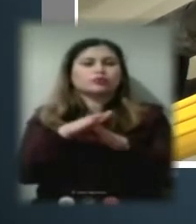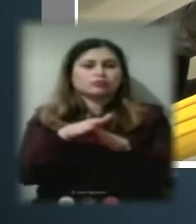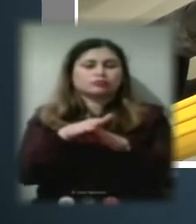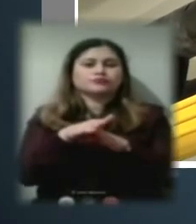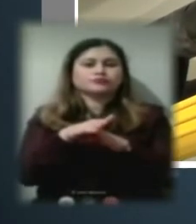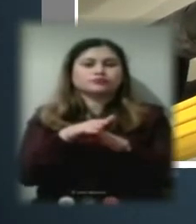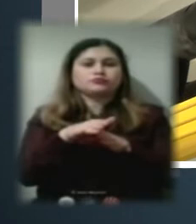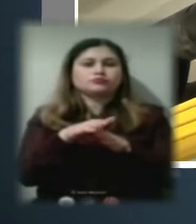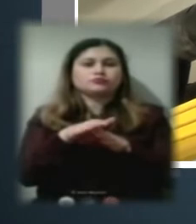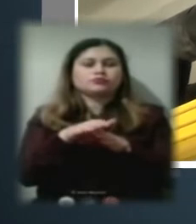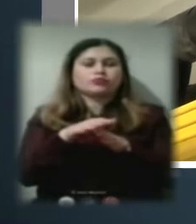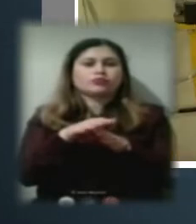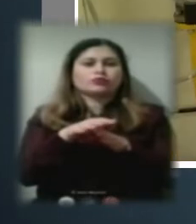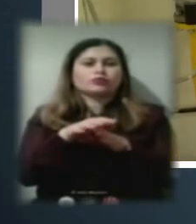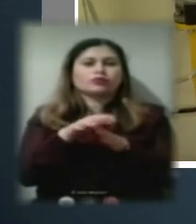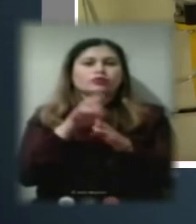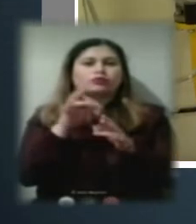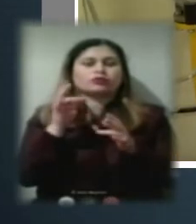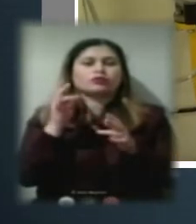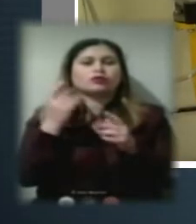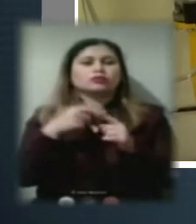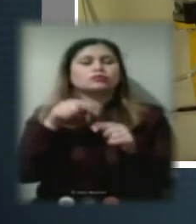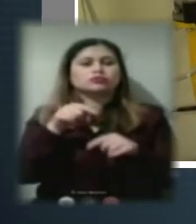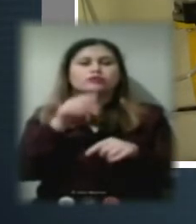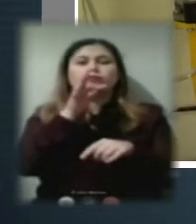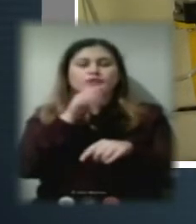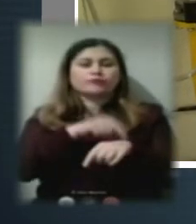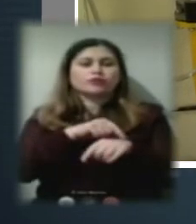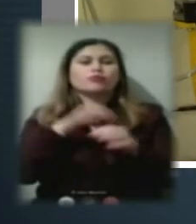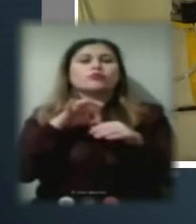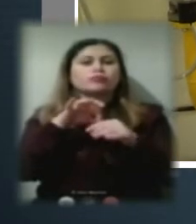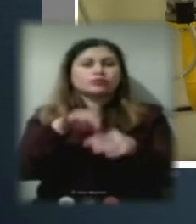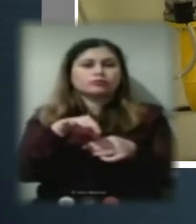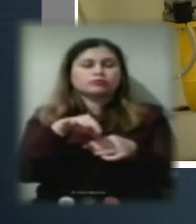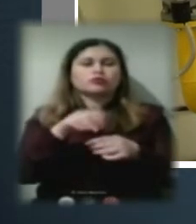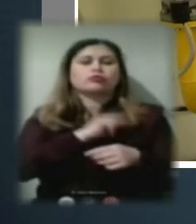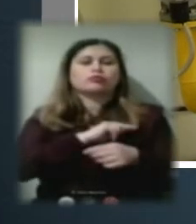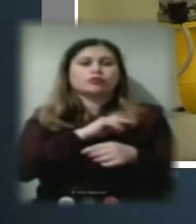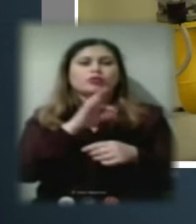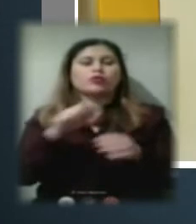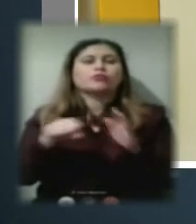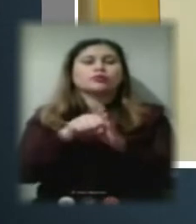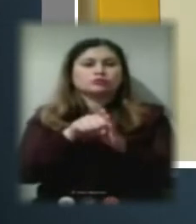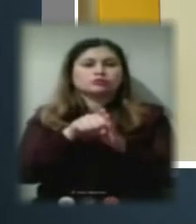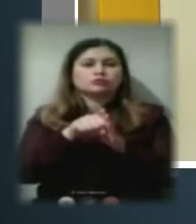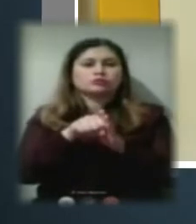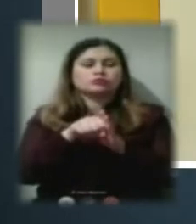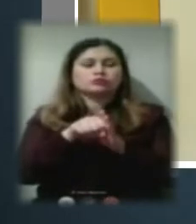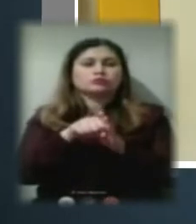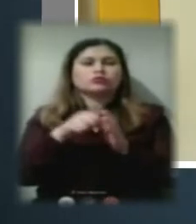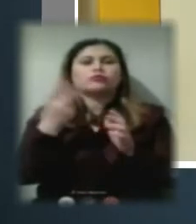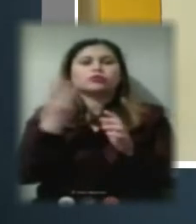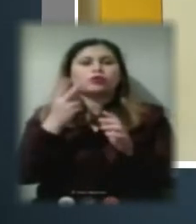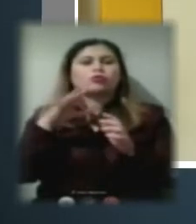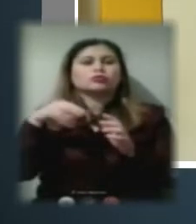На цю годину проводяться роботи по підключенню другого котла по кожній з